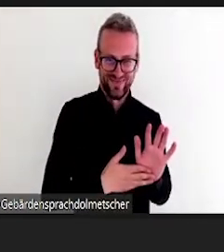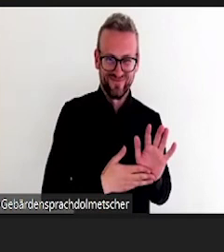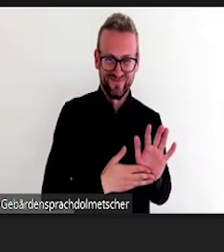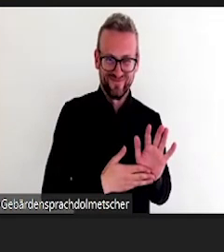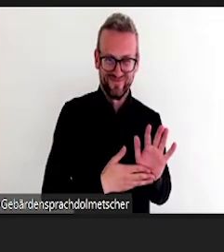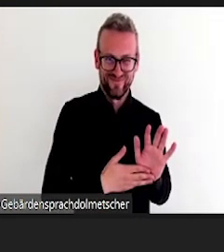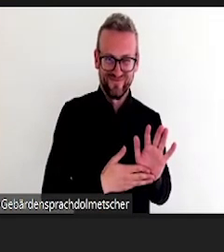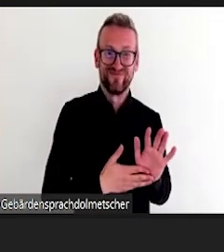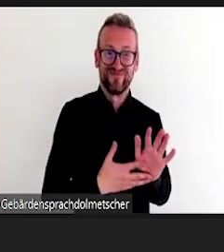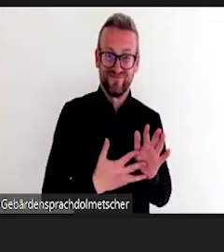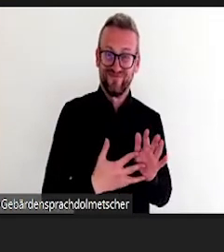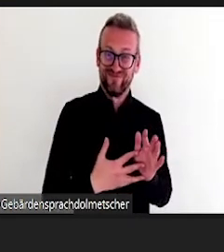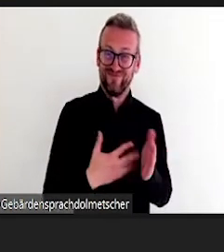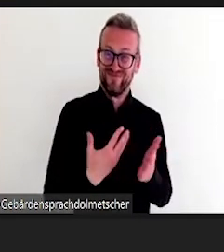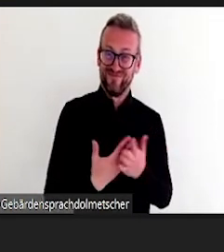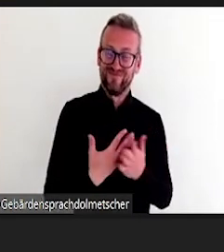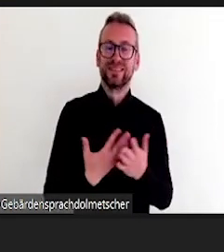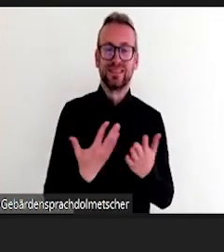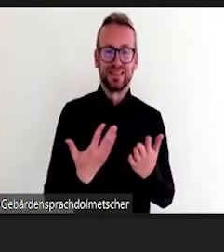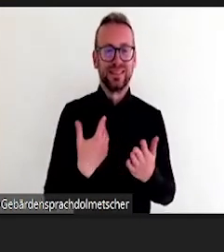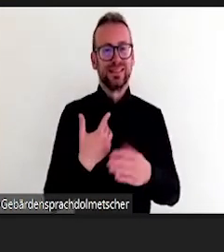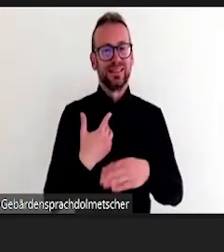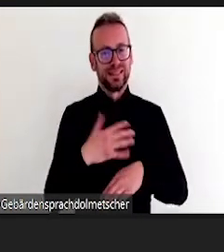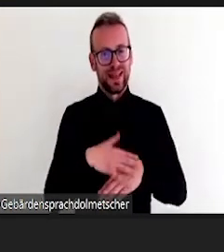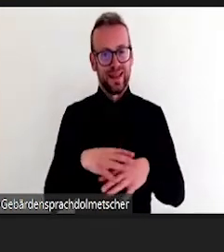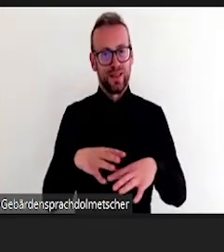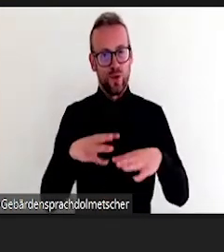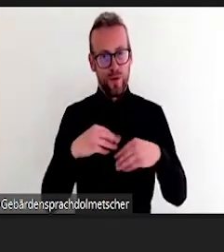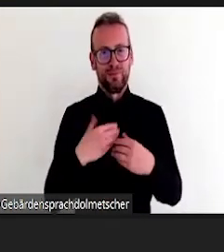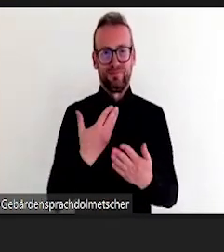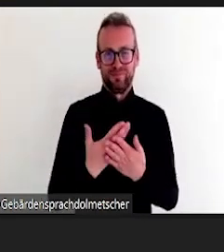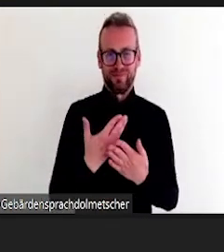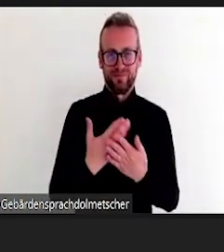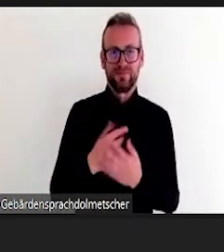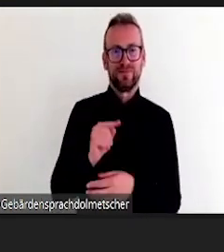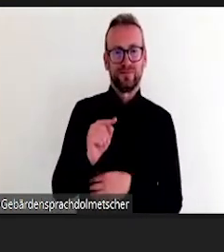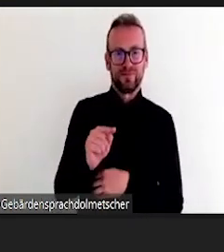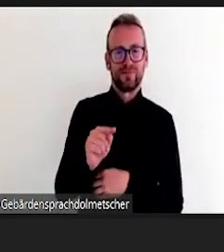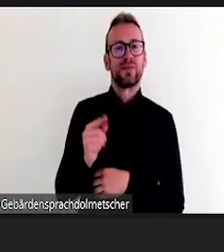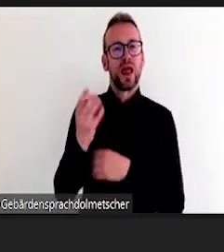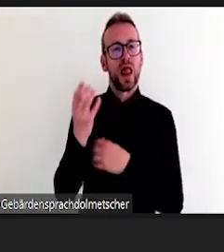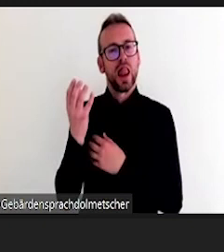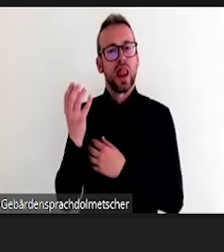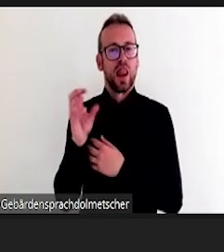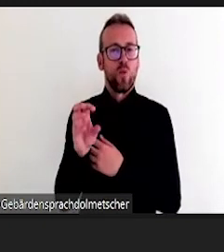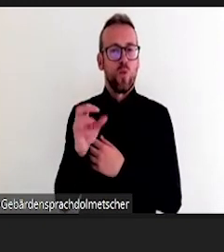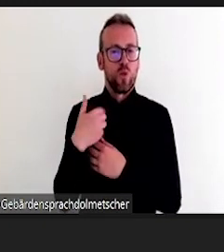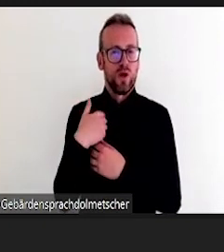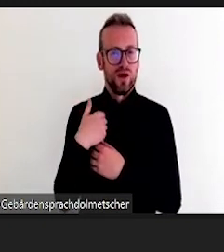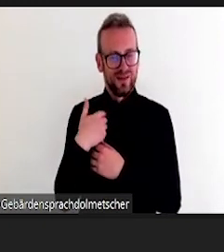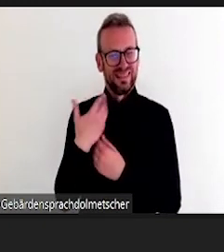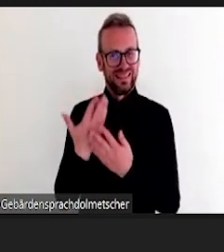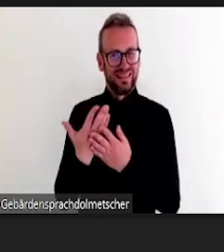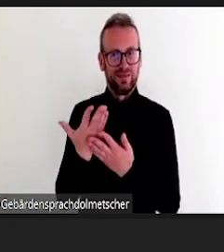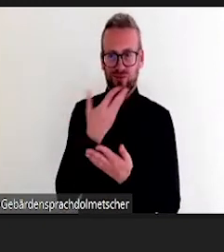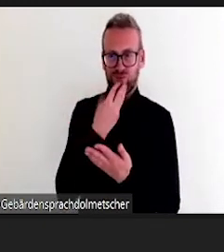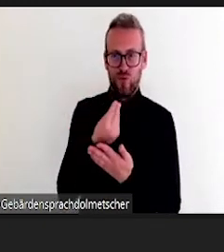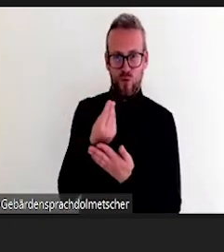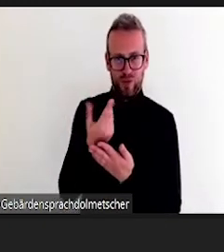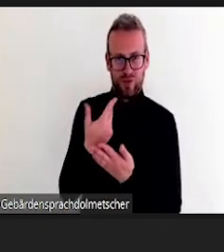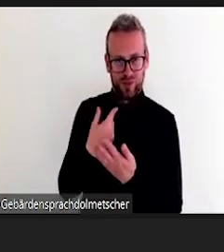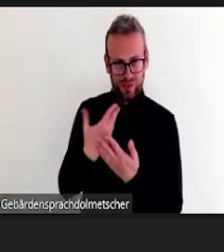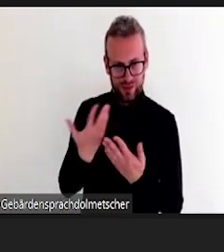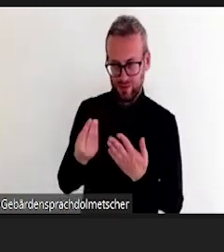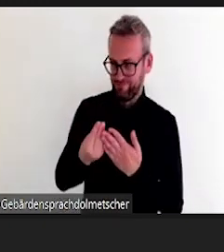sondern die stellten eben dieses Wappen vor und ihre Eigenschaften da drauf. Jetzt haben die noch so ein bisschen so ein Motto dazu gemacht.